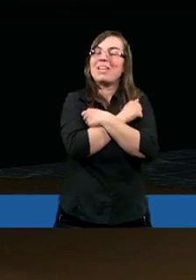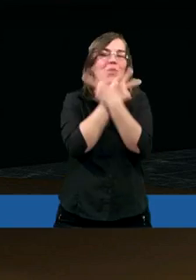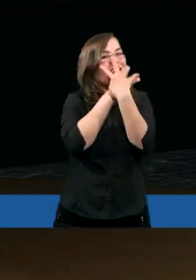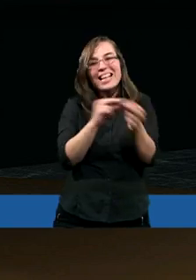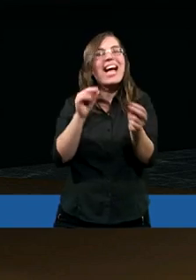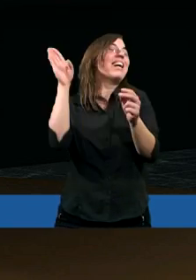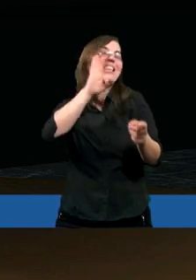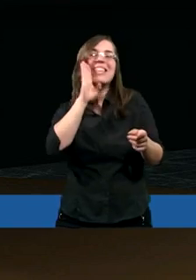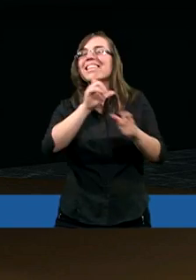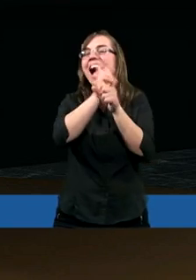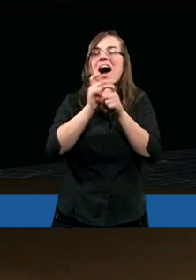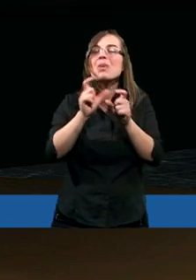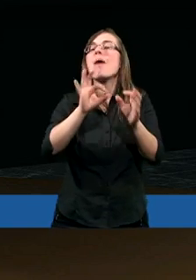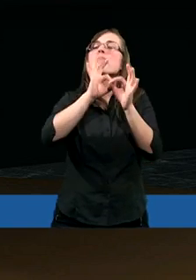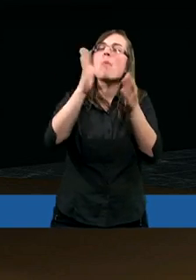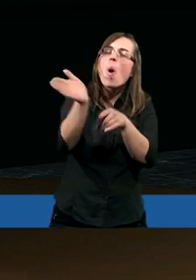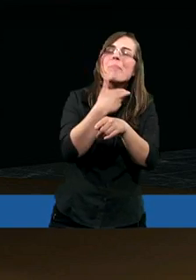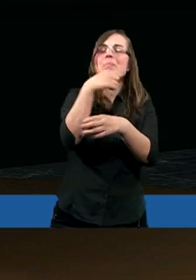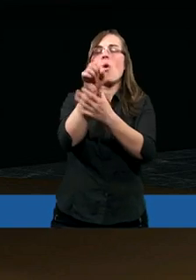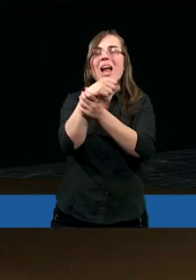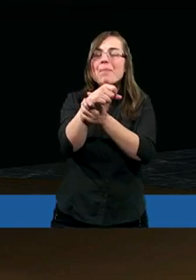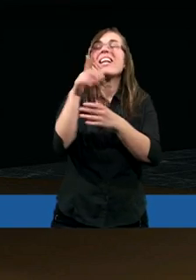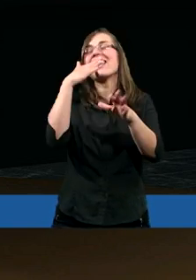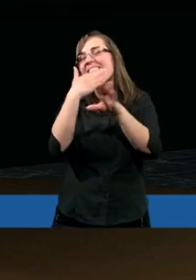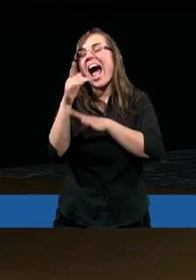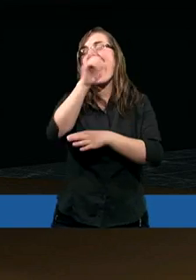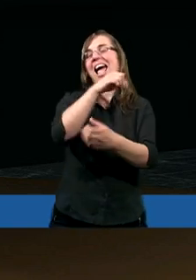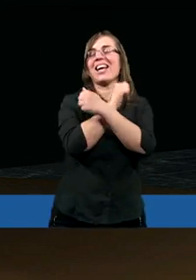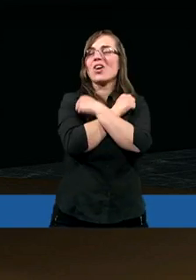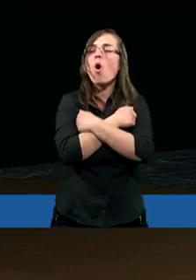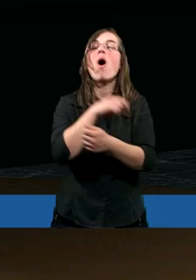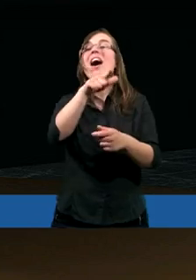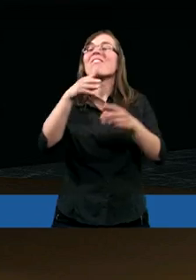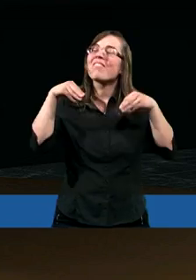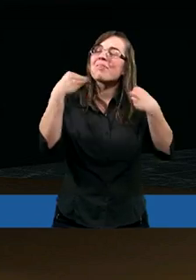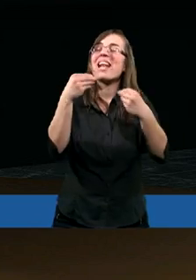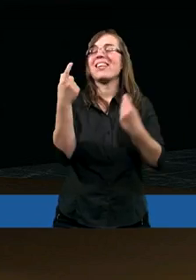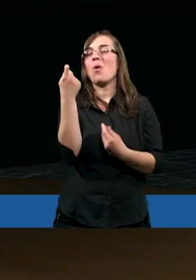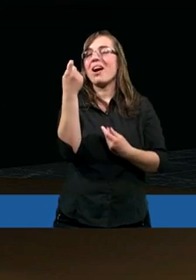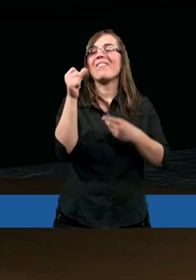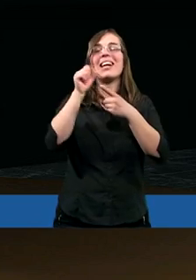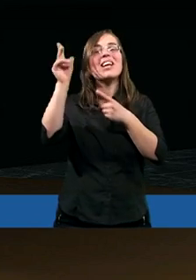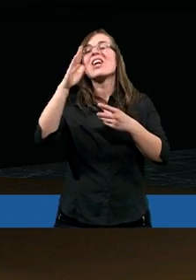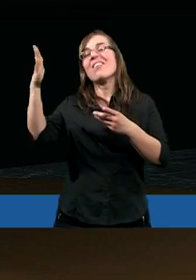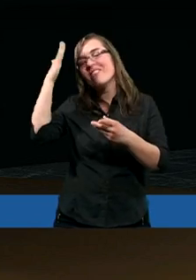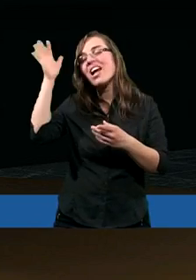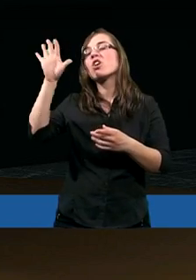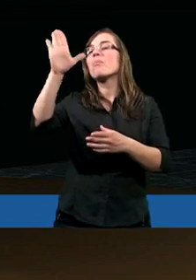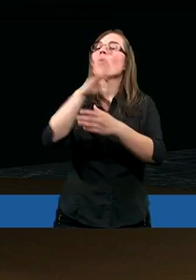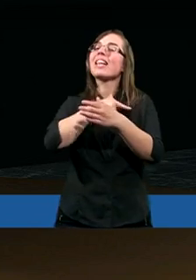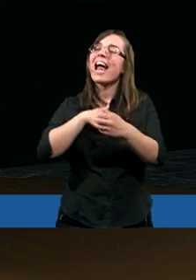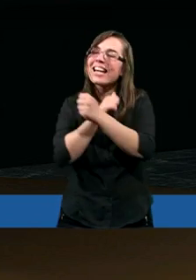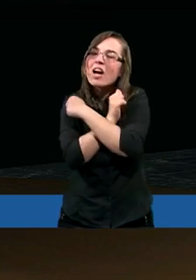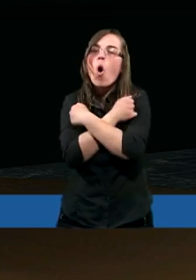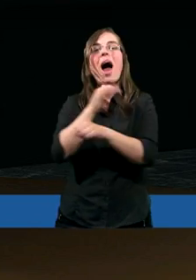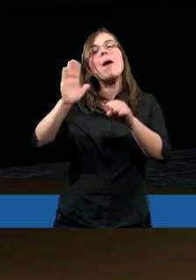wielką nadzieją, że w tym dążeniu do doskonałości mamy piękne chwile, ale czasami też chwile, kiedy potyka nam się noga.